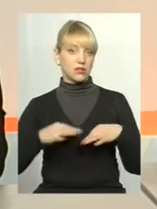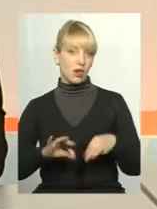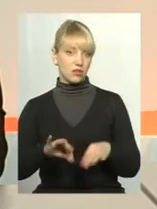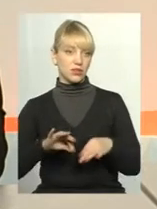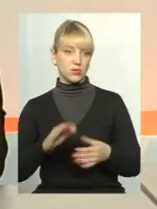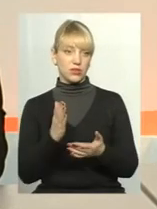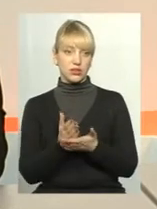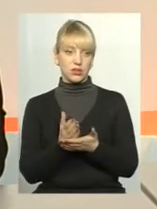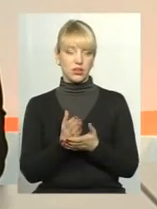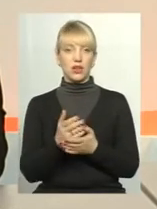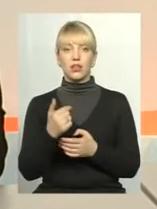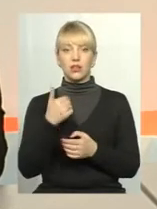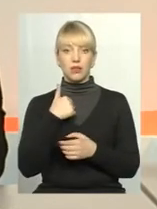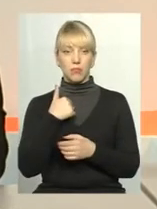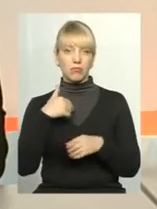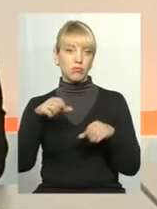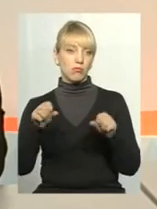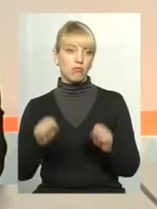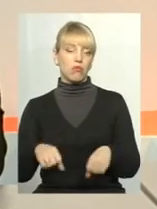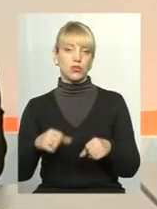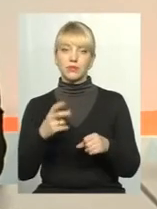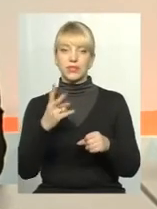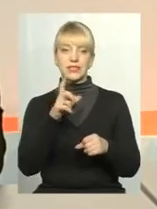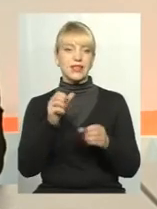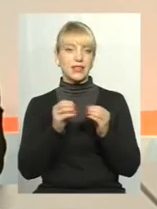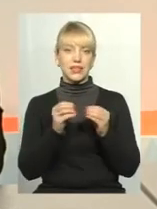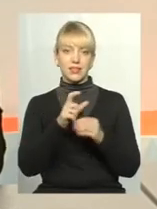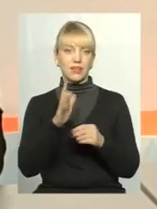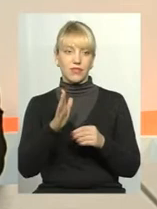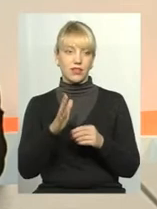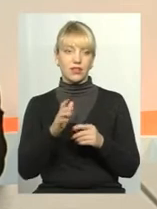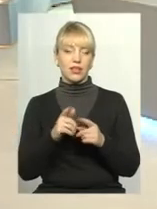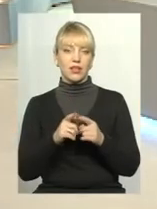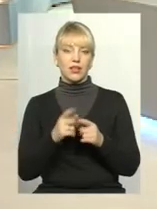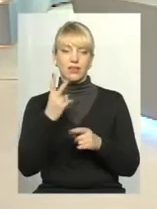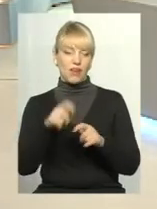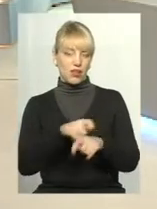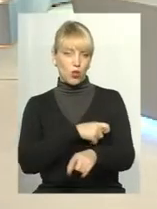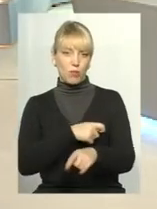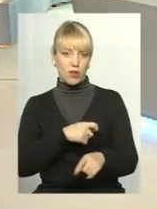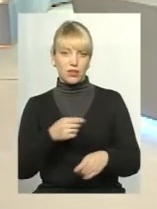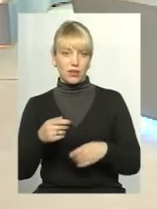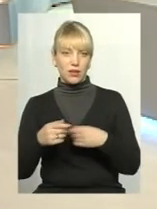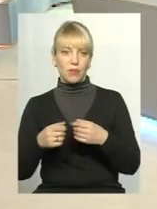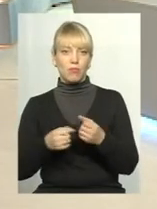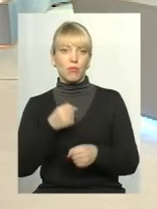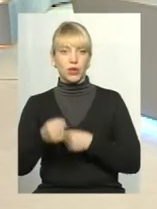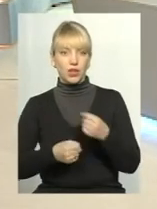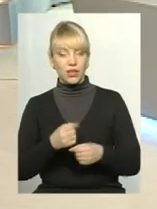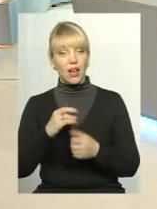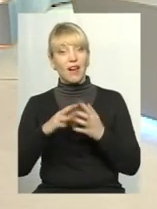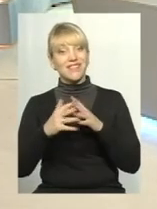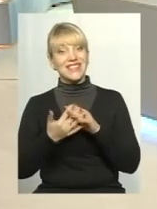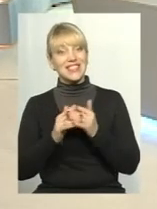сполучення, і можна за 10 хвилин подолати там 2 кілометри вістані. А в селі, де